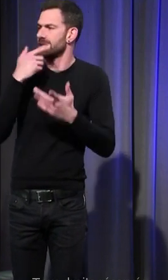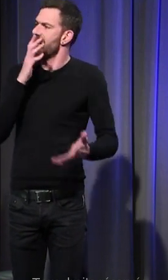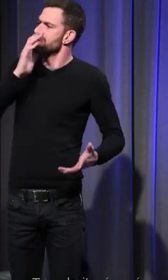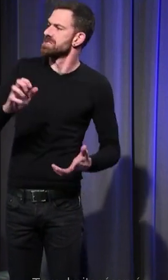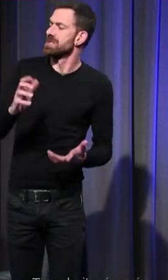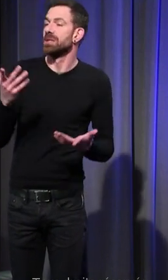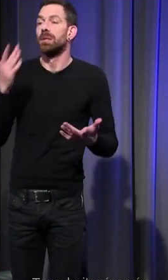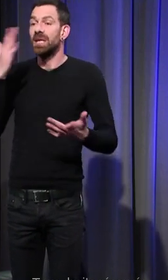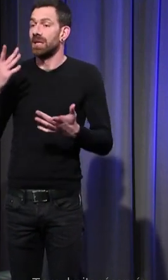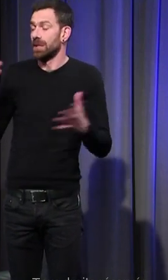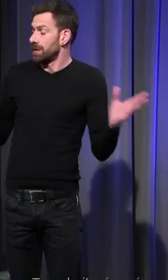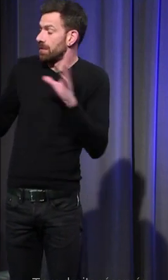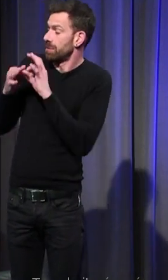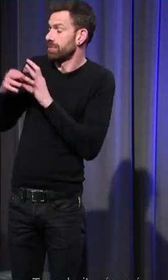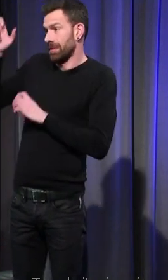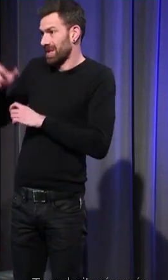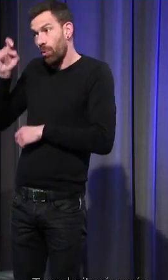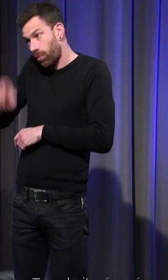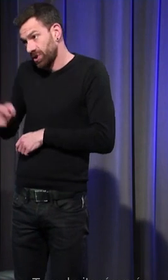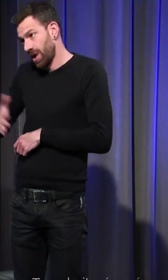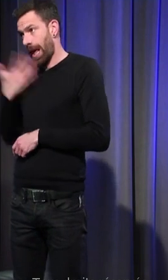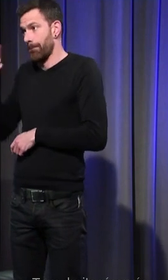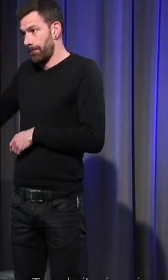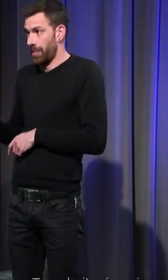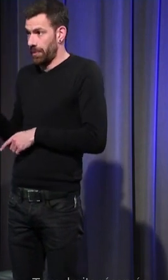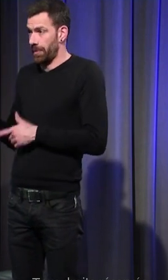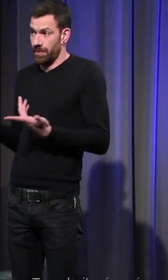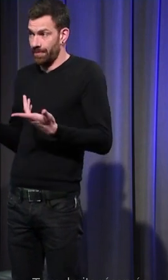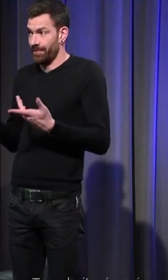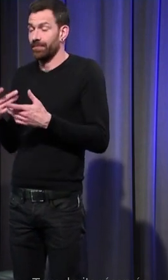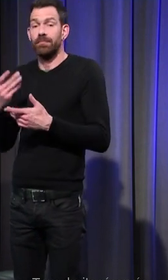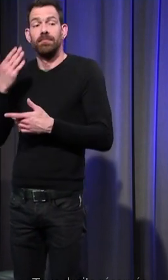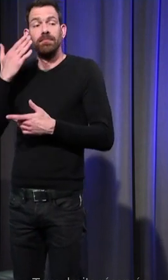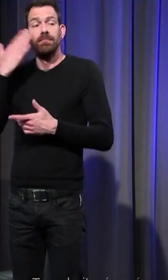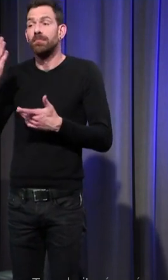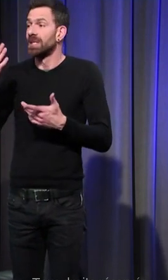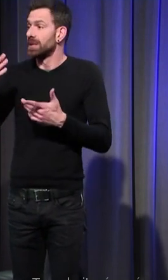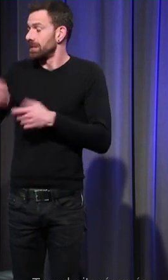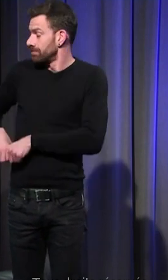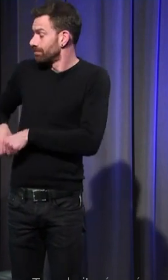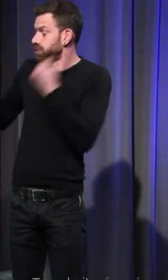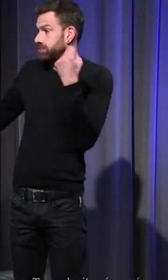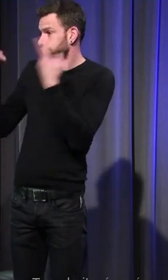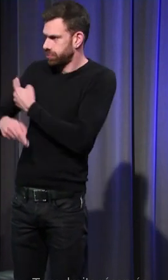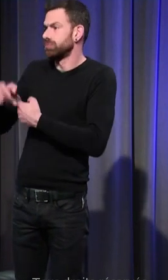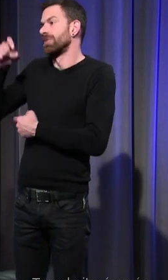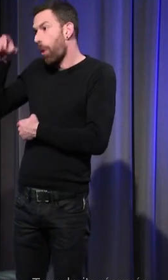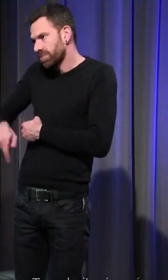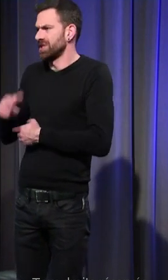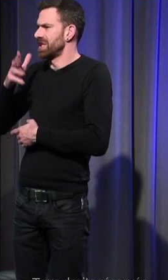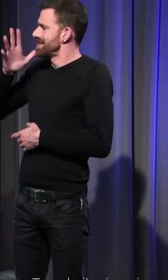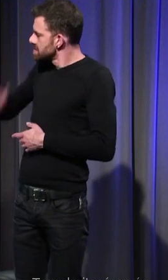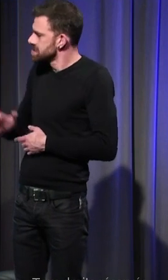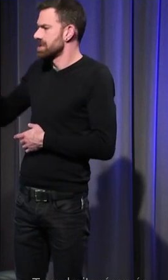avec quelqu'un vous devez l'aimer c'est à dire que ça marche aussi dans l'autre sens si la trêve est rompue vous devez le haïr et donc après